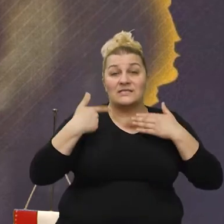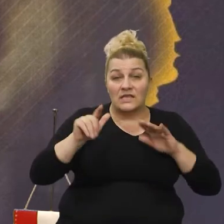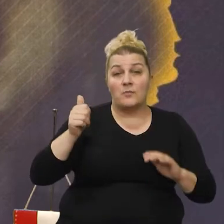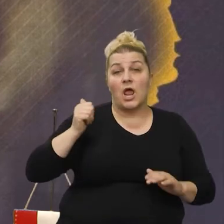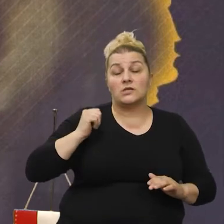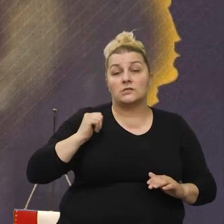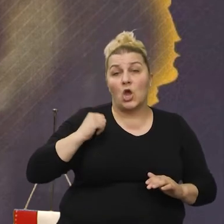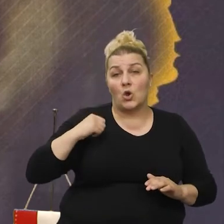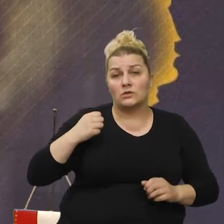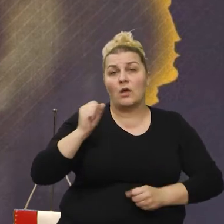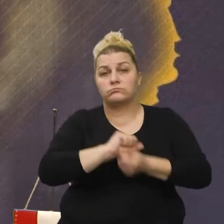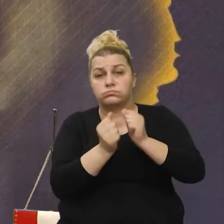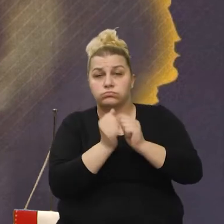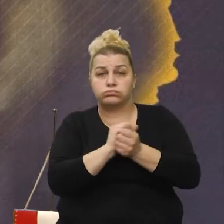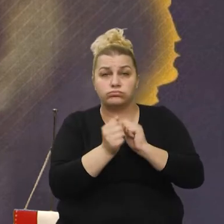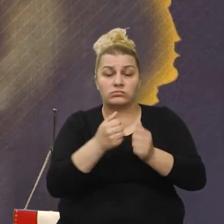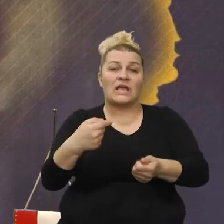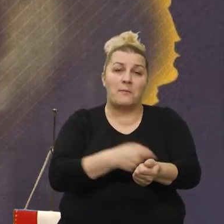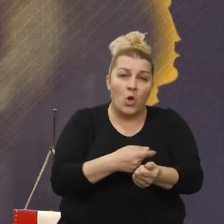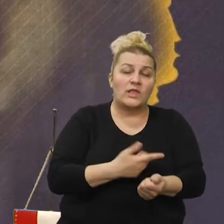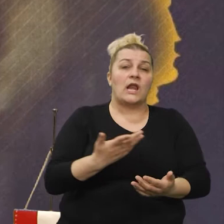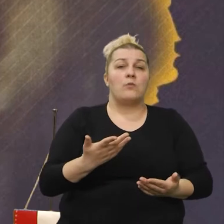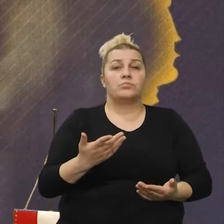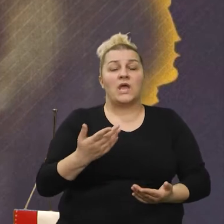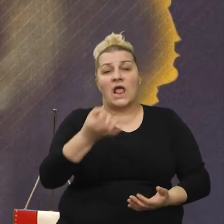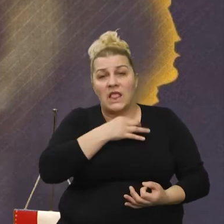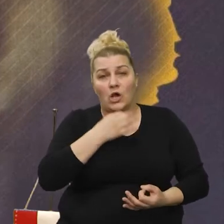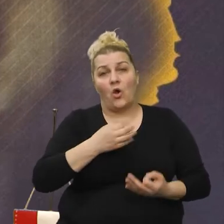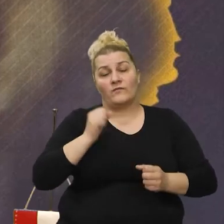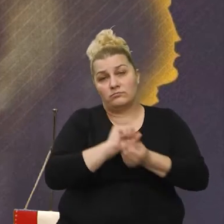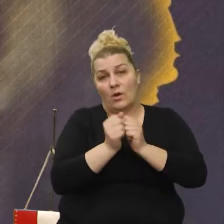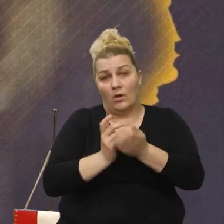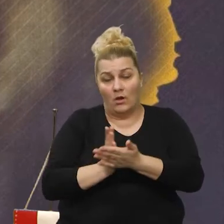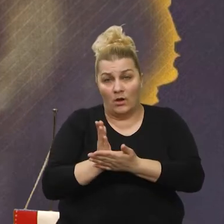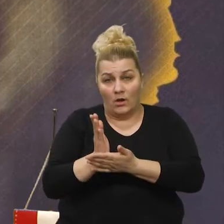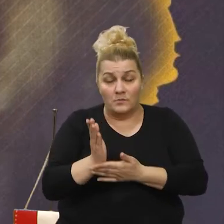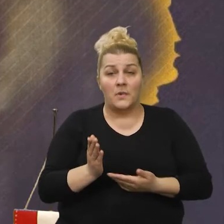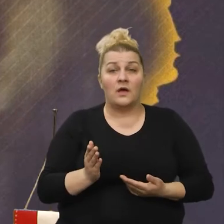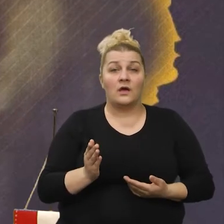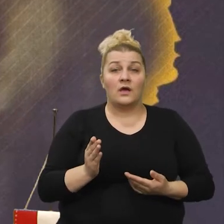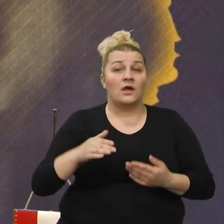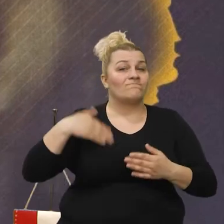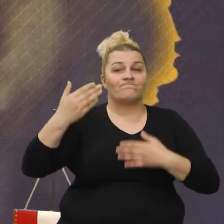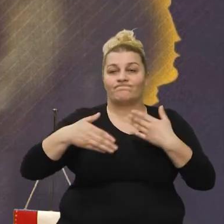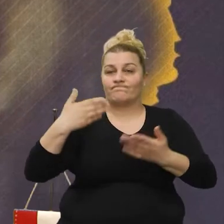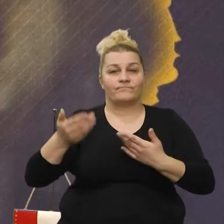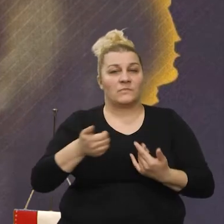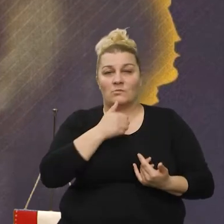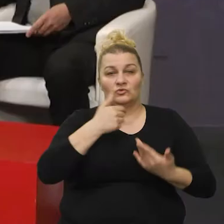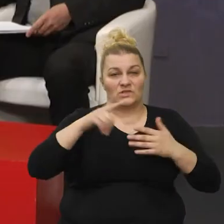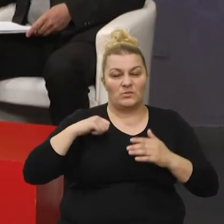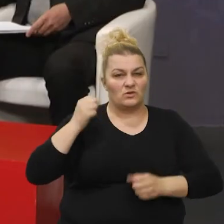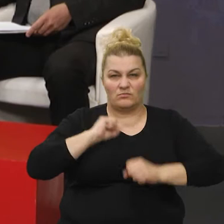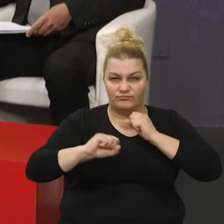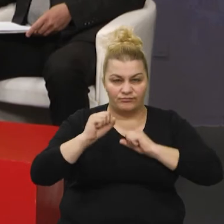je živila pod kemoterapijom, pod ljekovima. i više nije mogla. Nažalost,